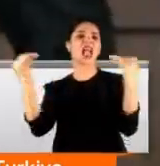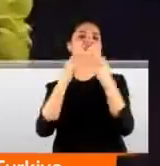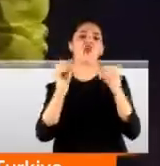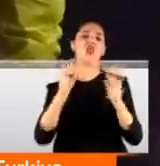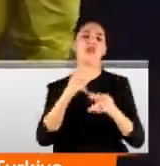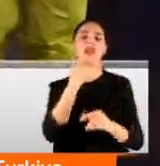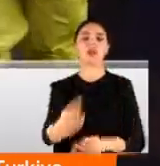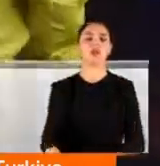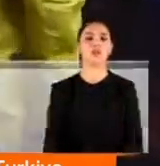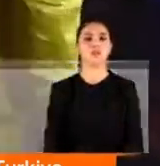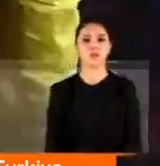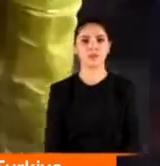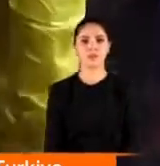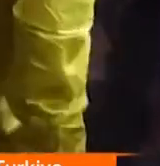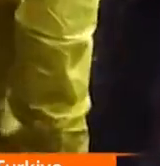görünüyor.